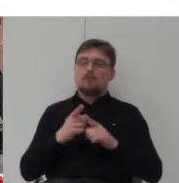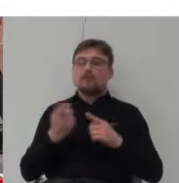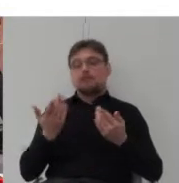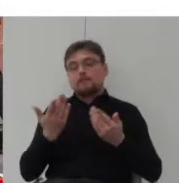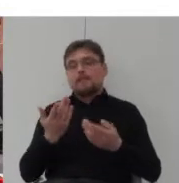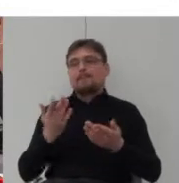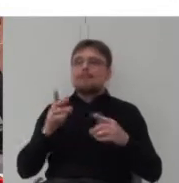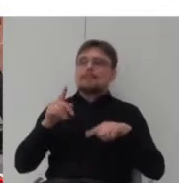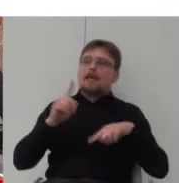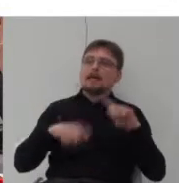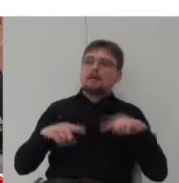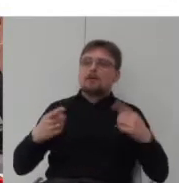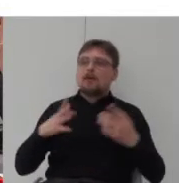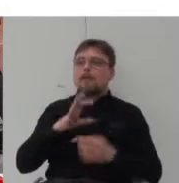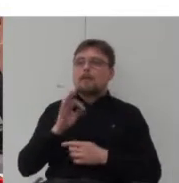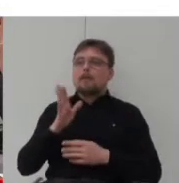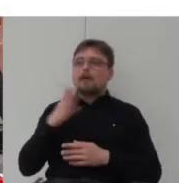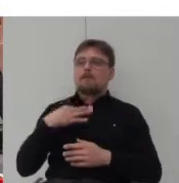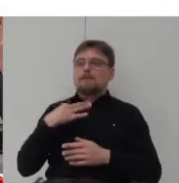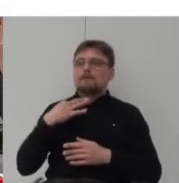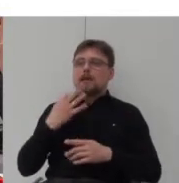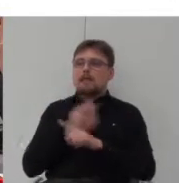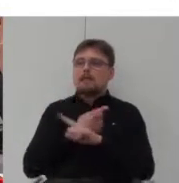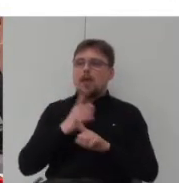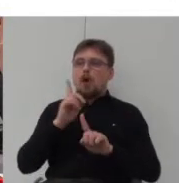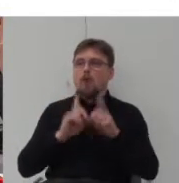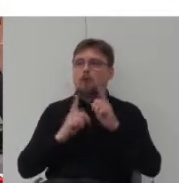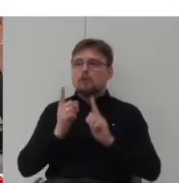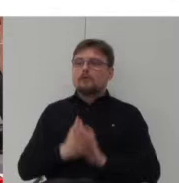prywatny ogród stanie się w zasadzie kolejnym pokołem.